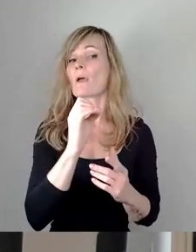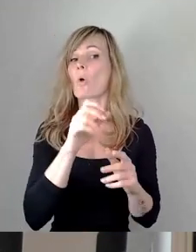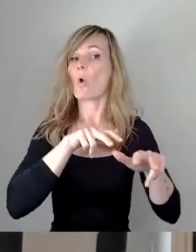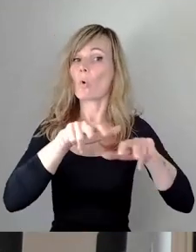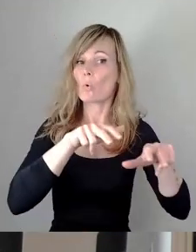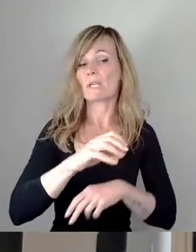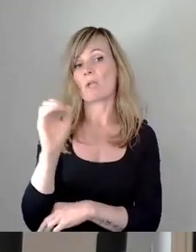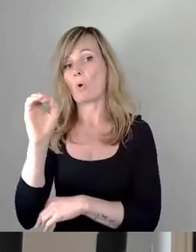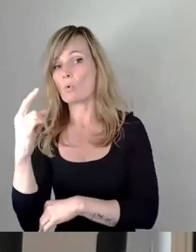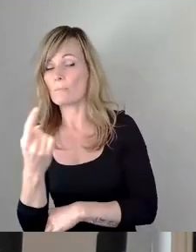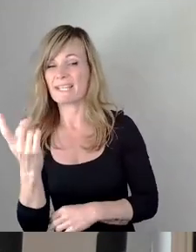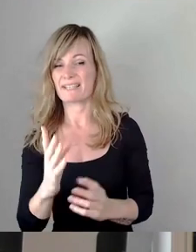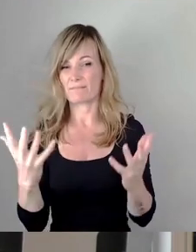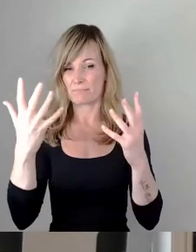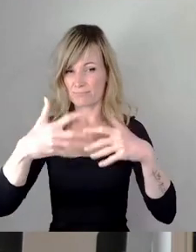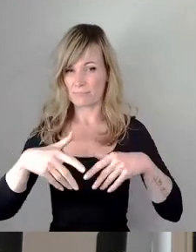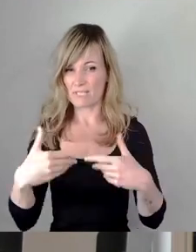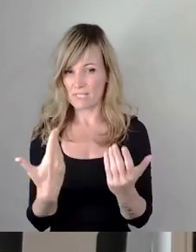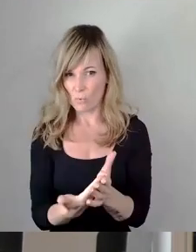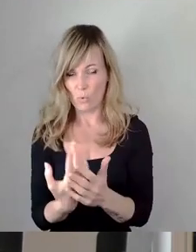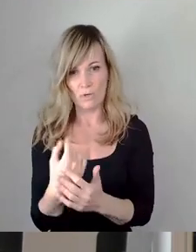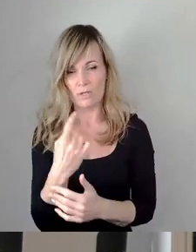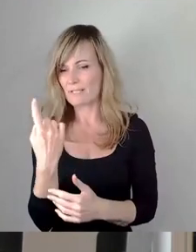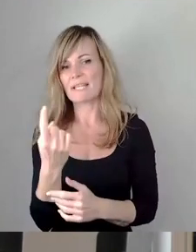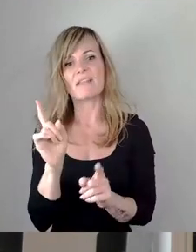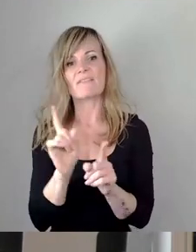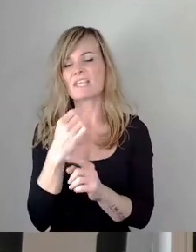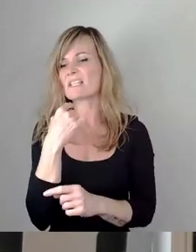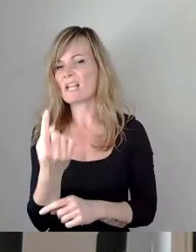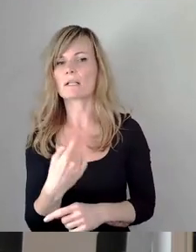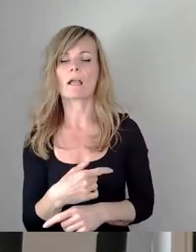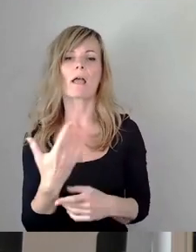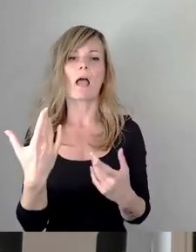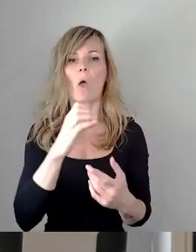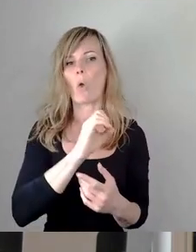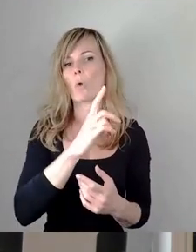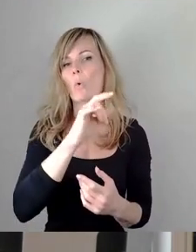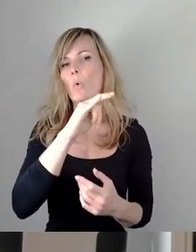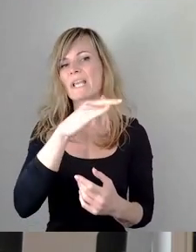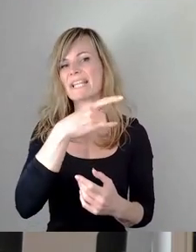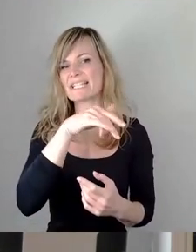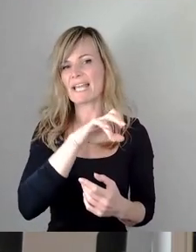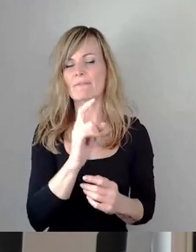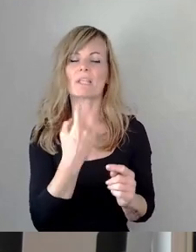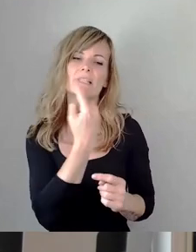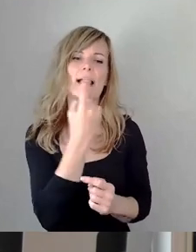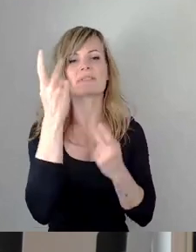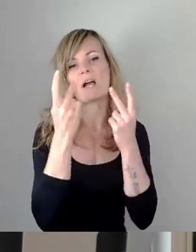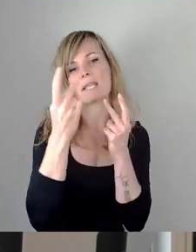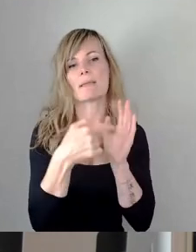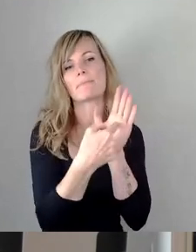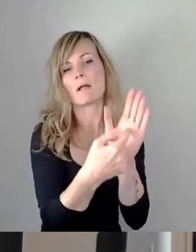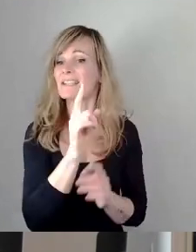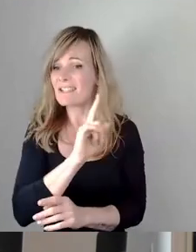auch in der Darstellung nicht von Selbstverliebtheit von Ökologisten dargestellt wird, sondern Bürger muss es bezahlen.